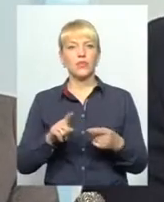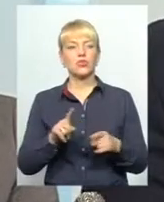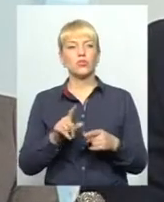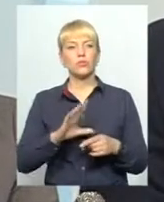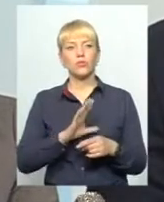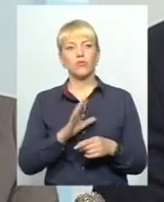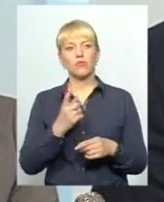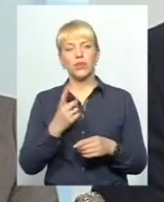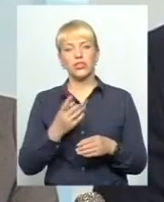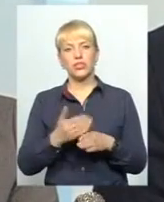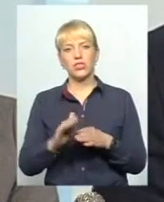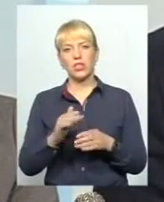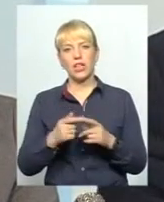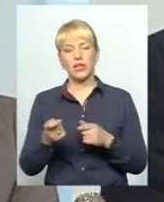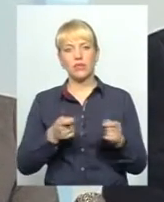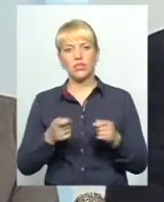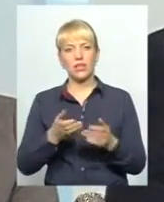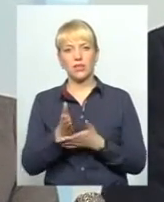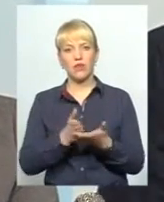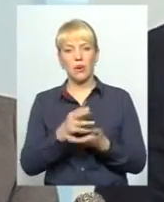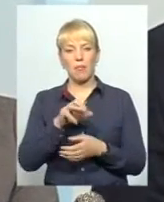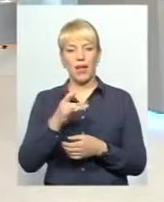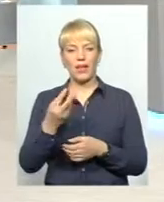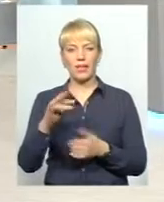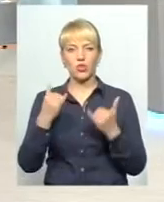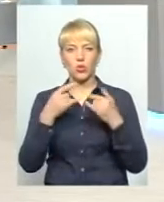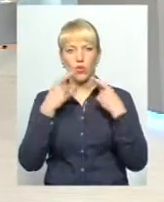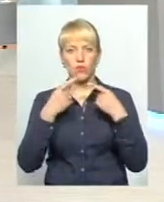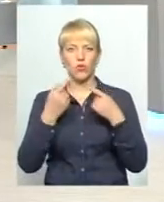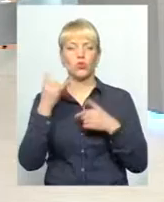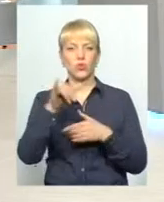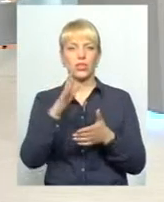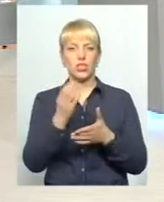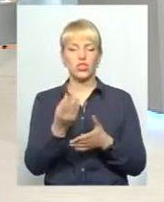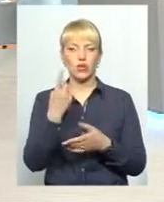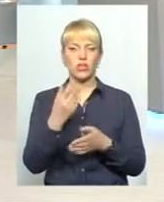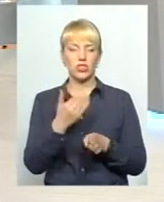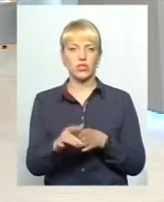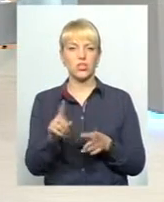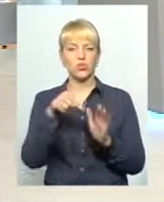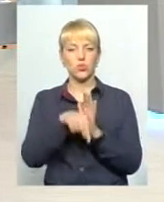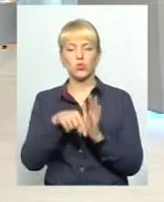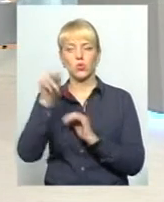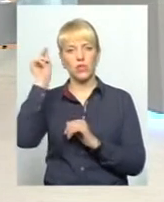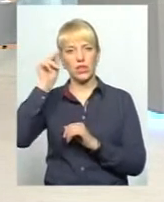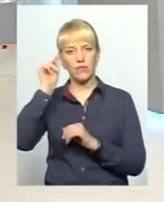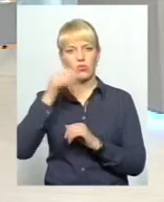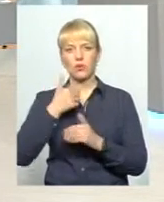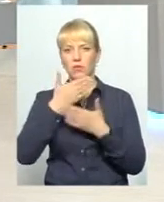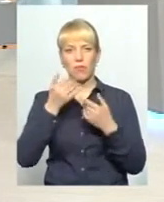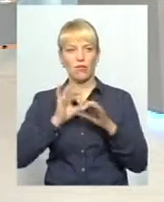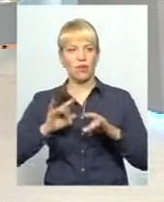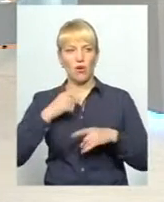даже в частині тих адміністративних послуг, сьогодні Марія от говорила, в них є ще одна частина, яка стосується навчання, яку ми не зачіпили.